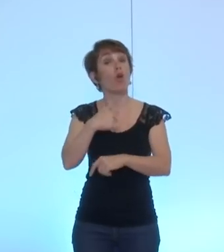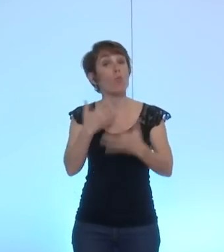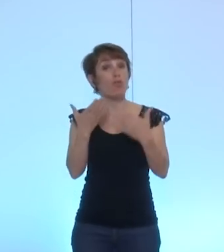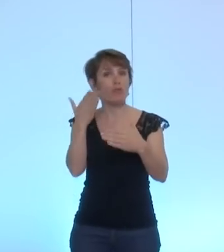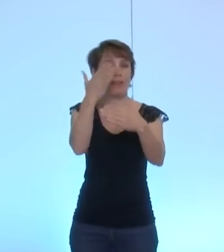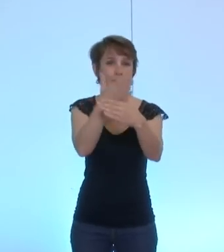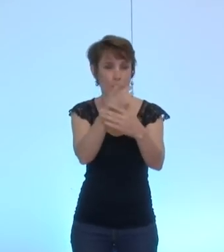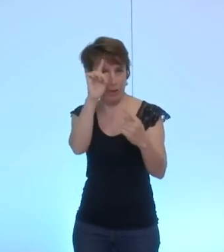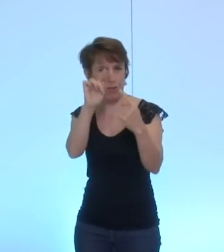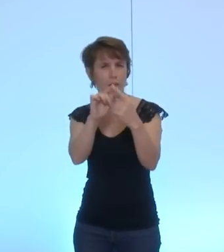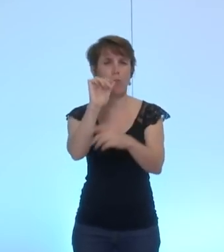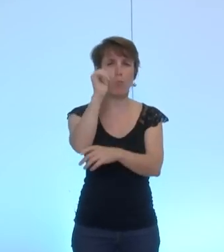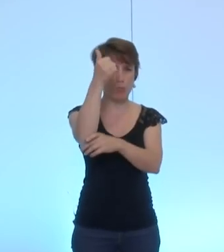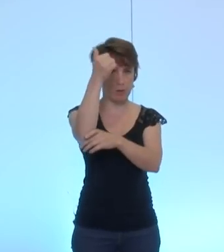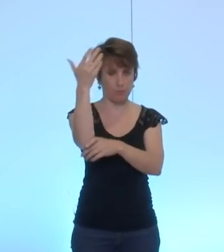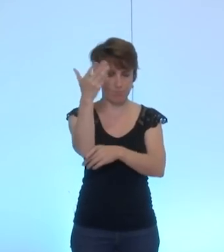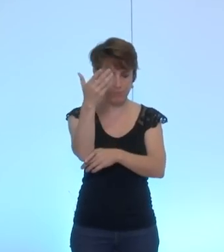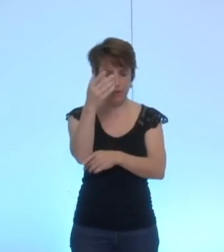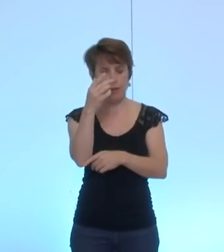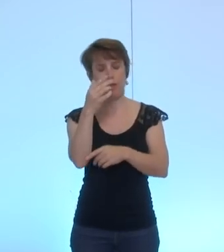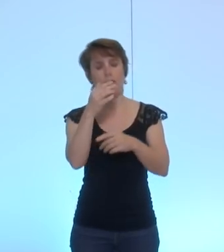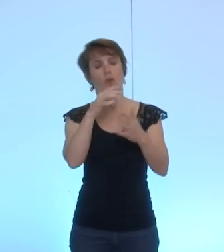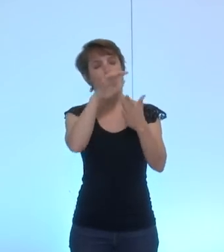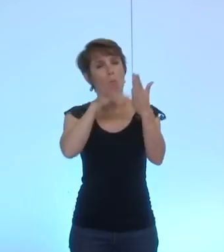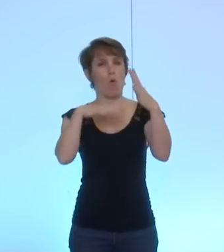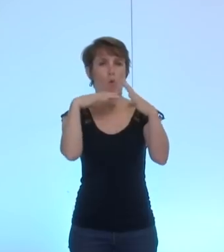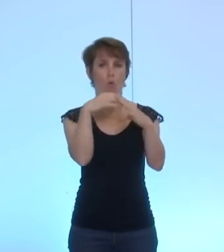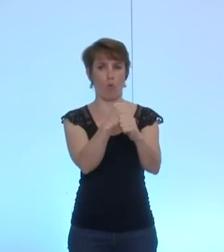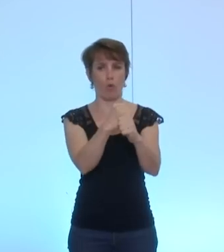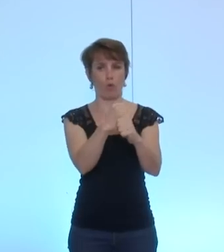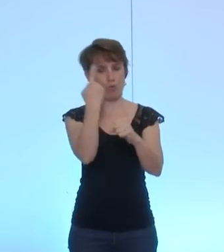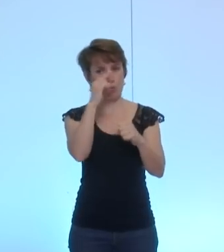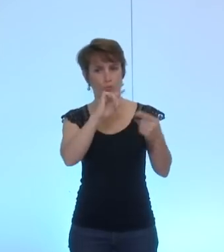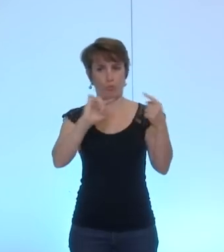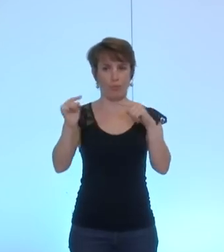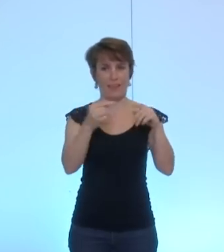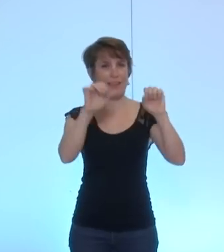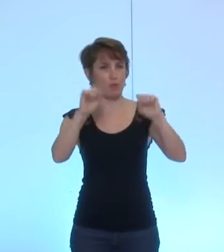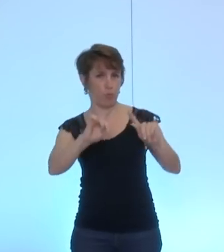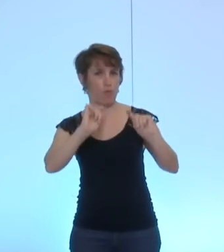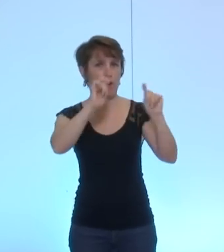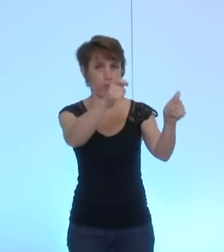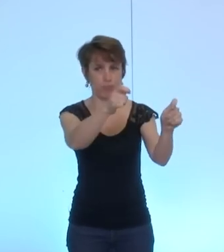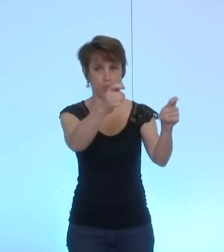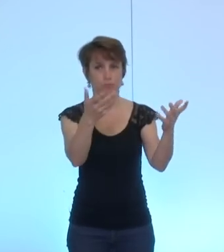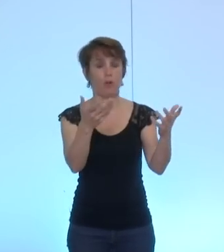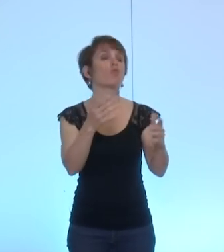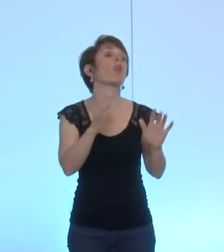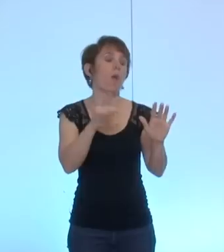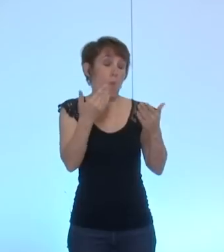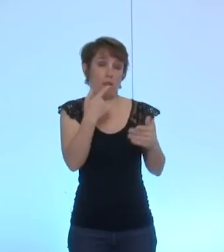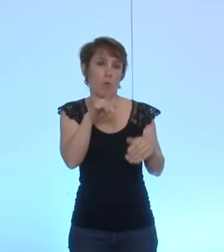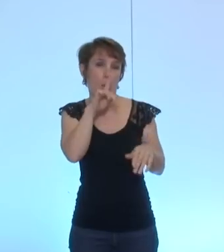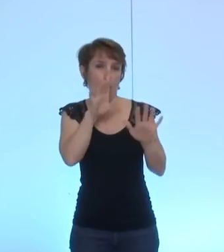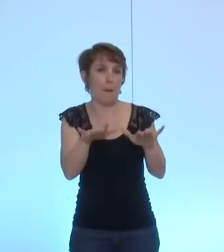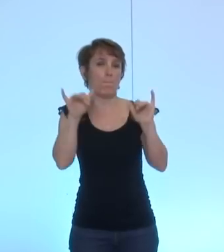sur le point 1. En revanche, c'était le compte-rendu en application de la délibération de délégation de pouvoir qui vous est choix. Donc, je reprendrai la parole à ce